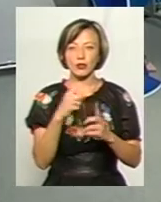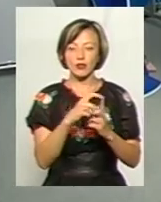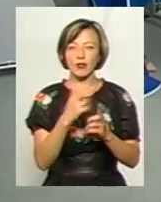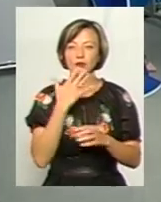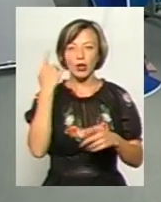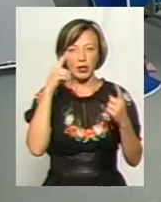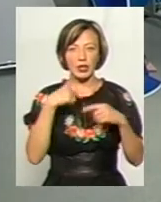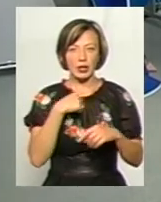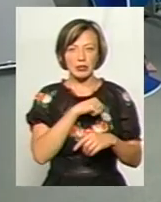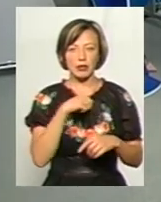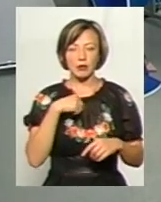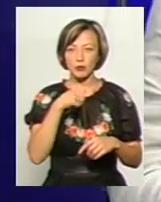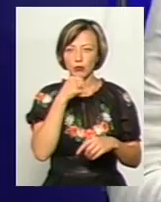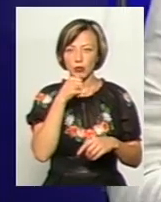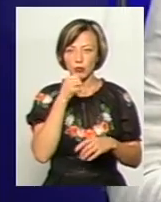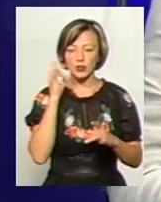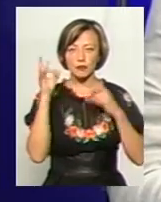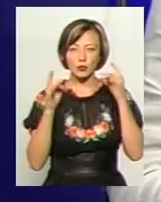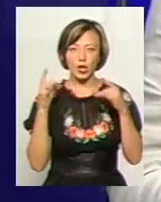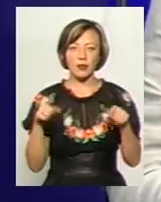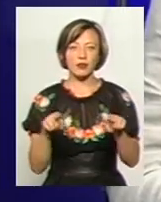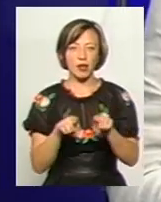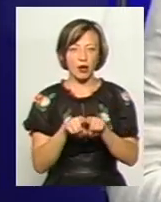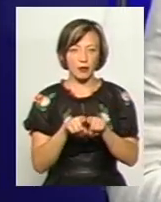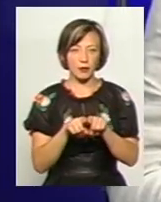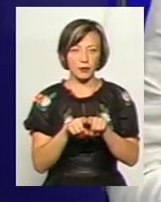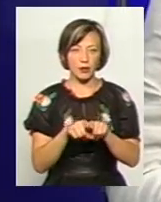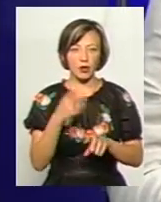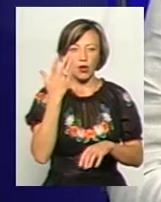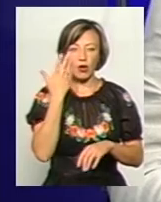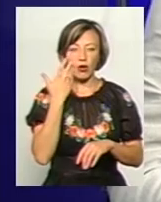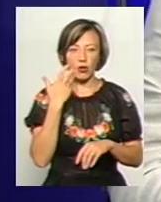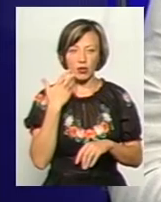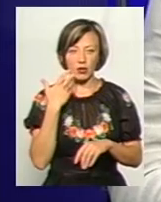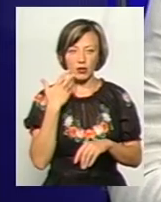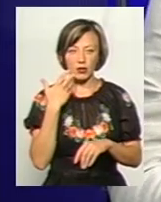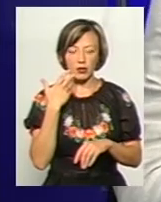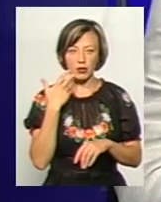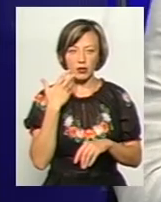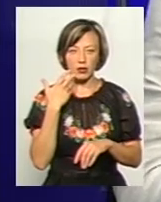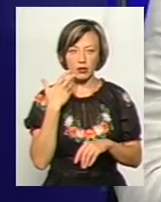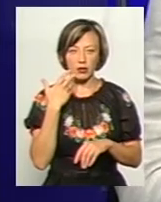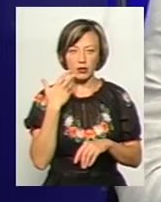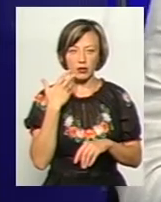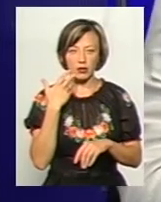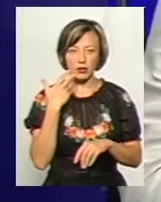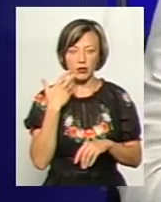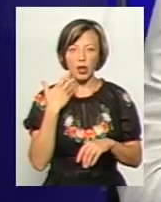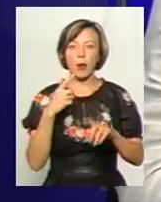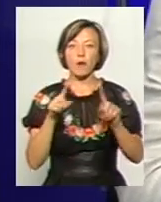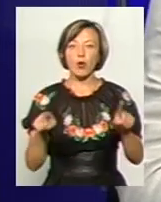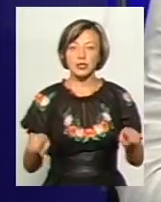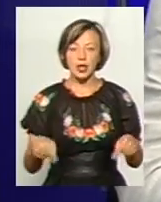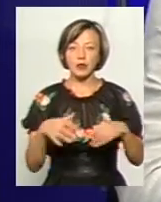Я тоді теж сам спробував, і вона звучала приблизно так. Коли постанемо народом, то знову станемо людьми.